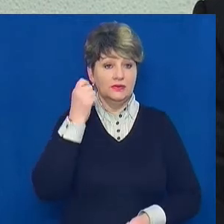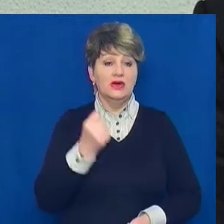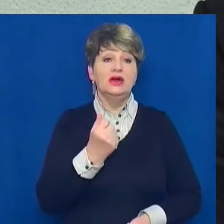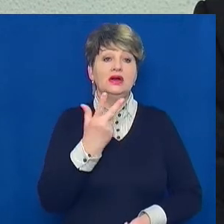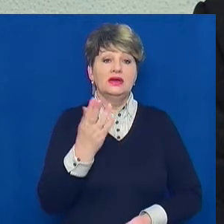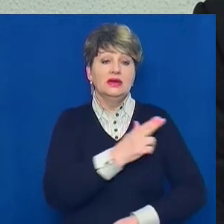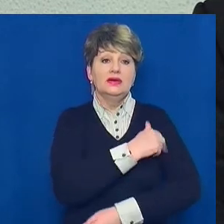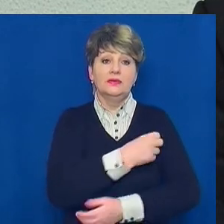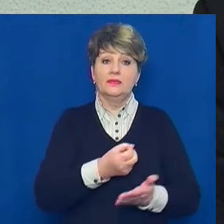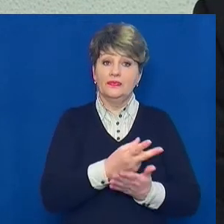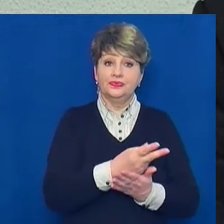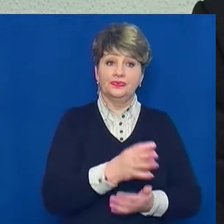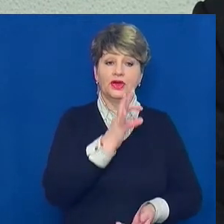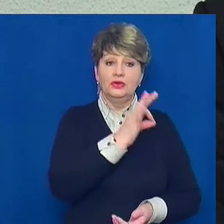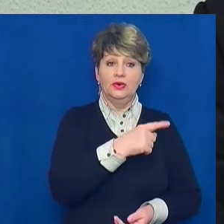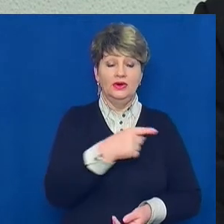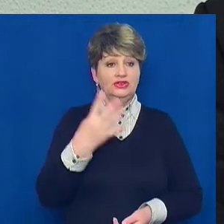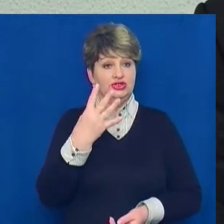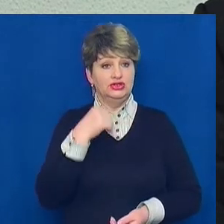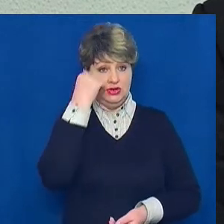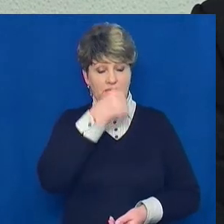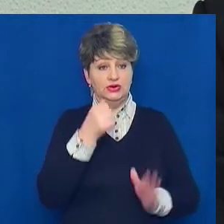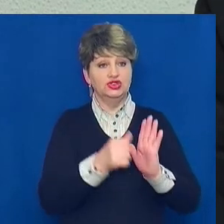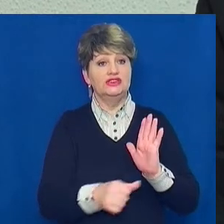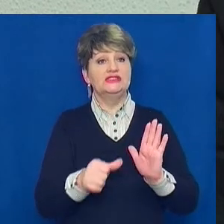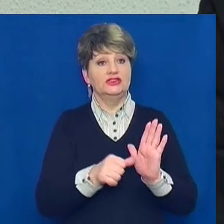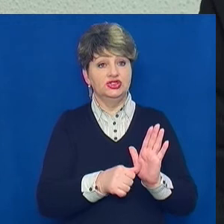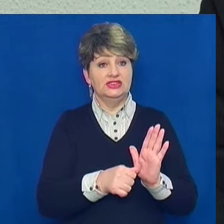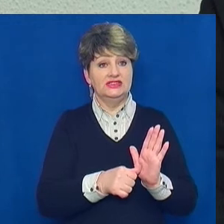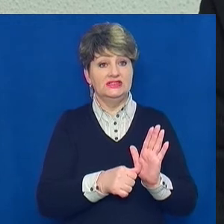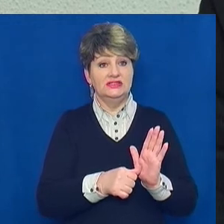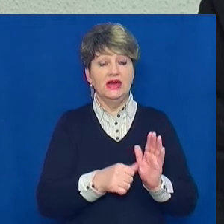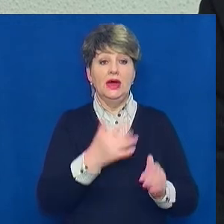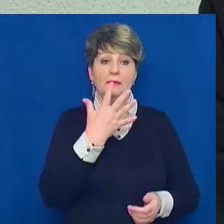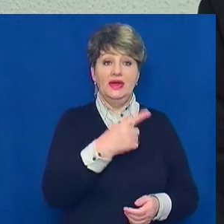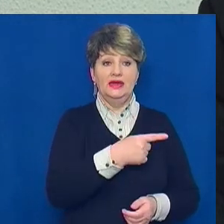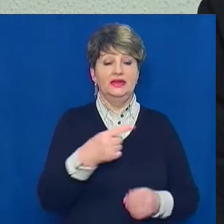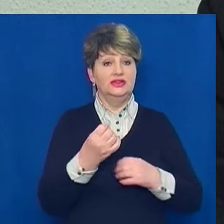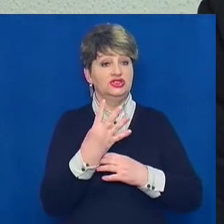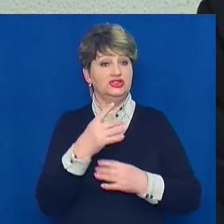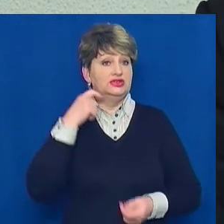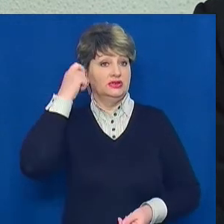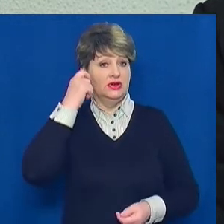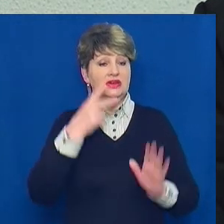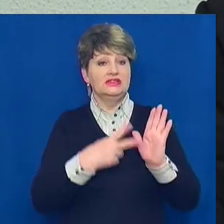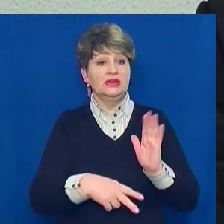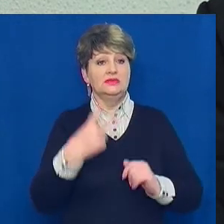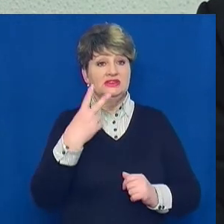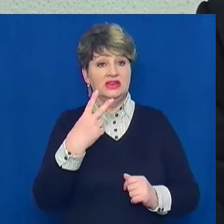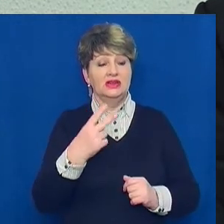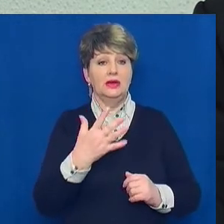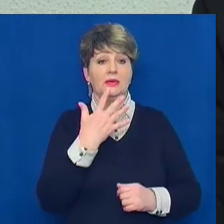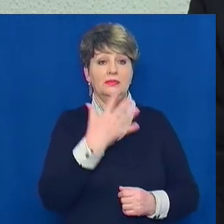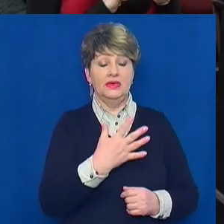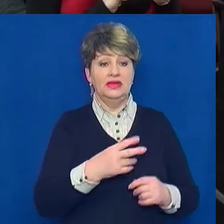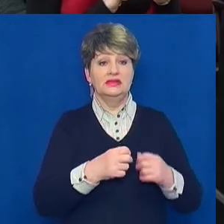госпіталізованих від 0 до 4 років – 66, від 5 до 14 років – 72, від 5 до 17